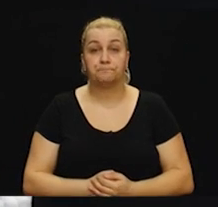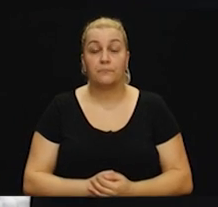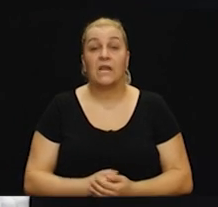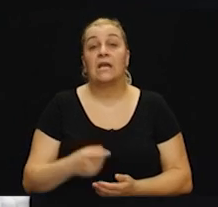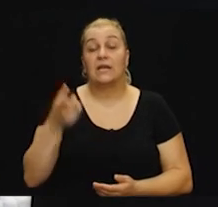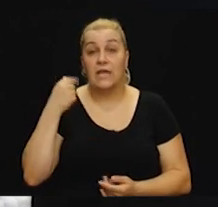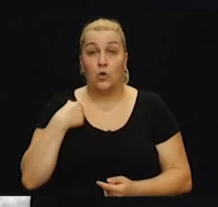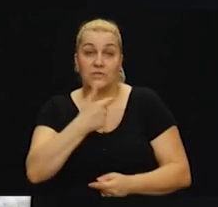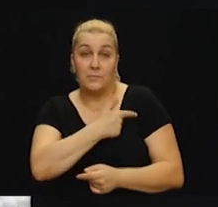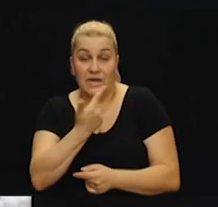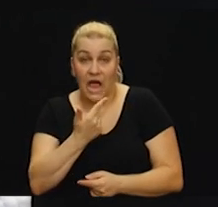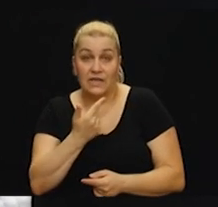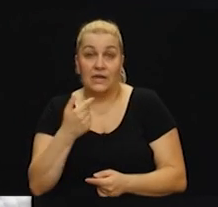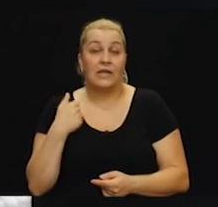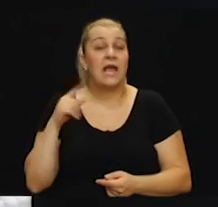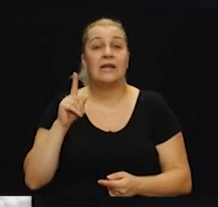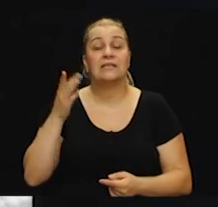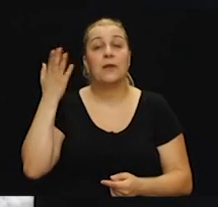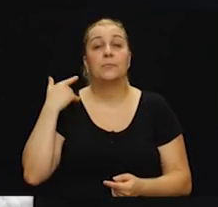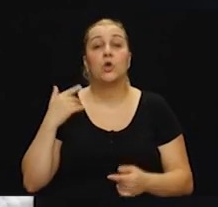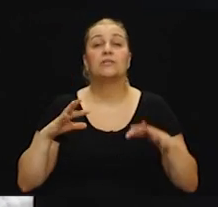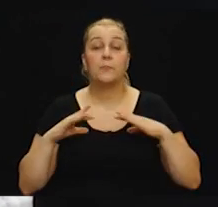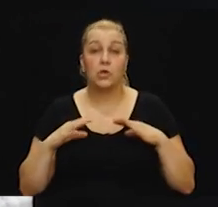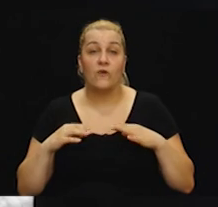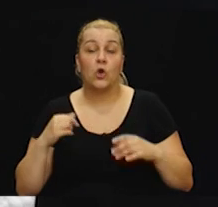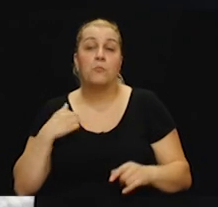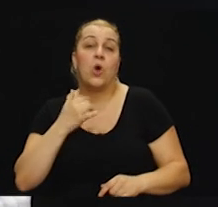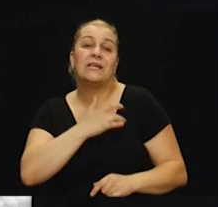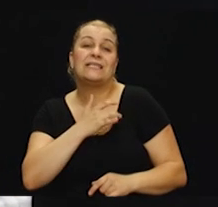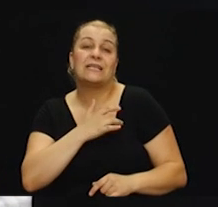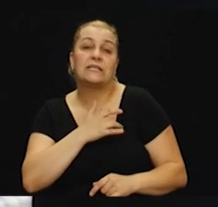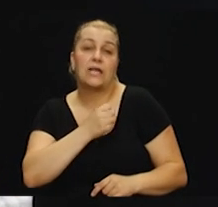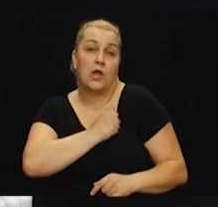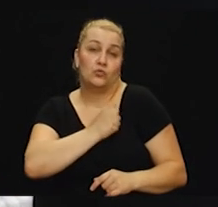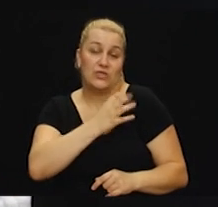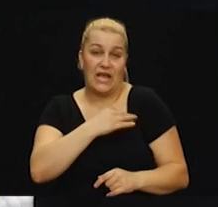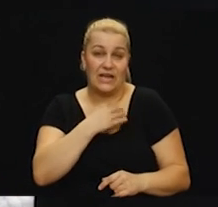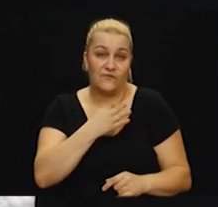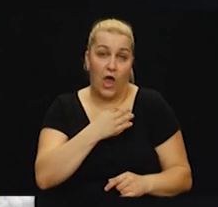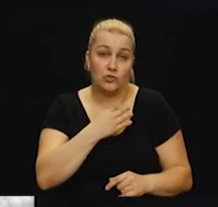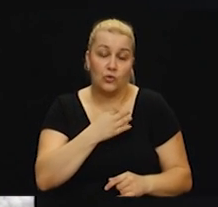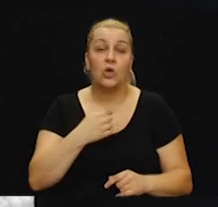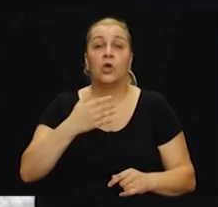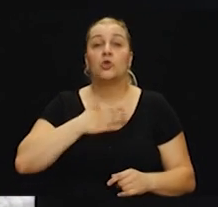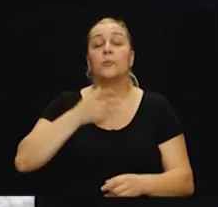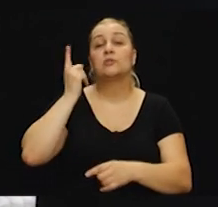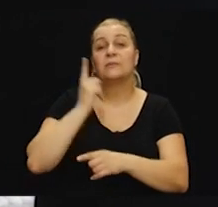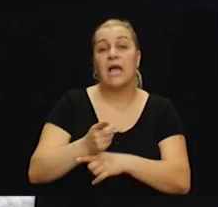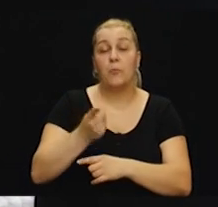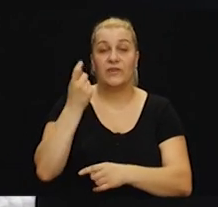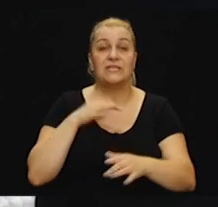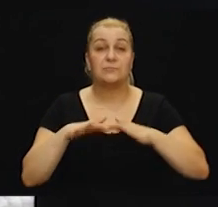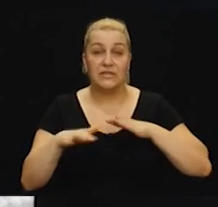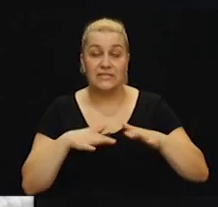Iako sam ranjen, normalno ja nisam bija zamjerovina jer moje srce za Hrvatsku neupitno. I tada sam dobija zapovjed iz